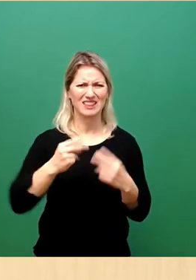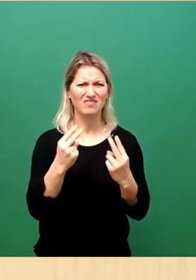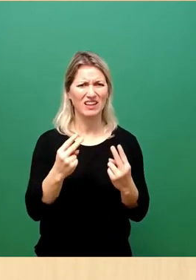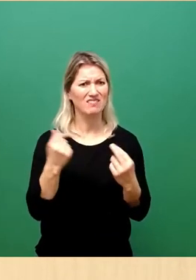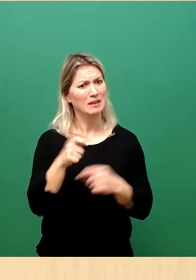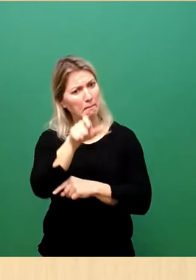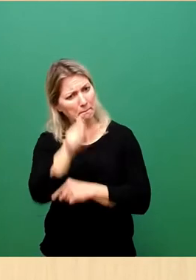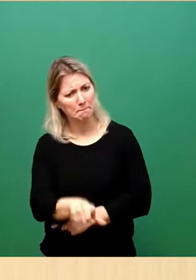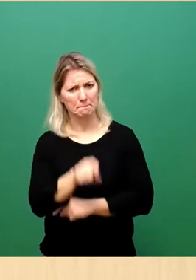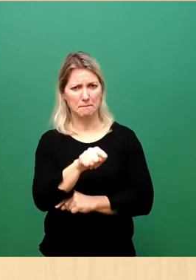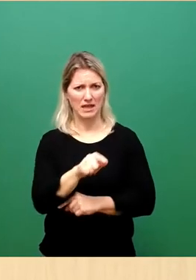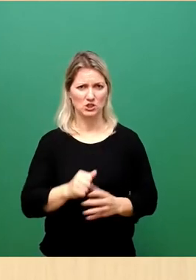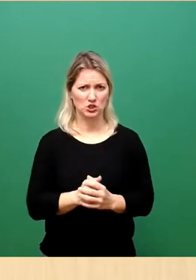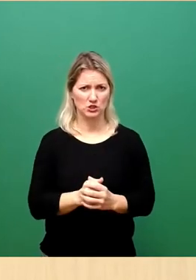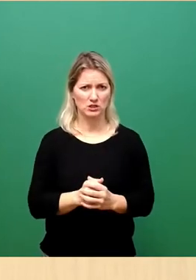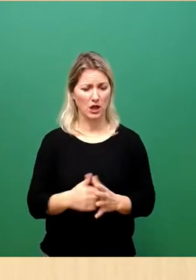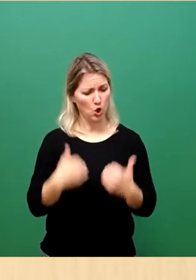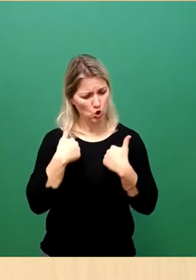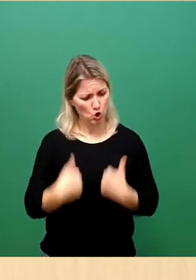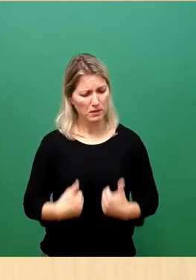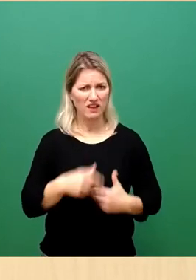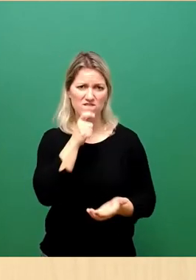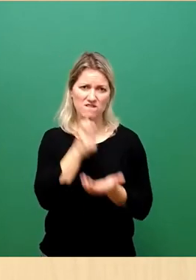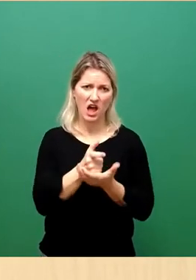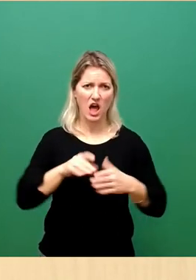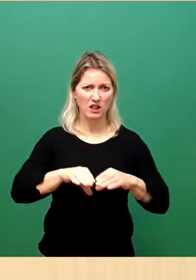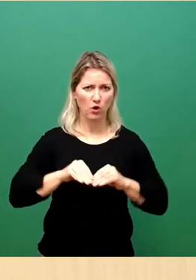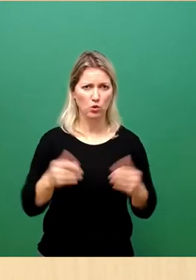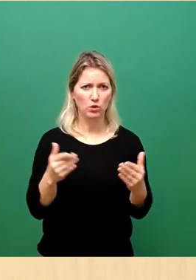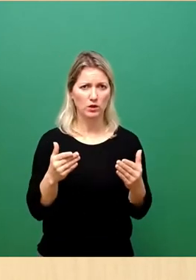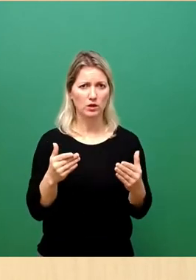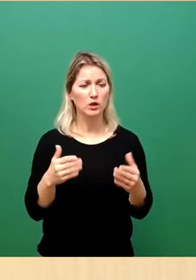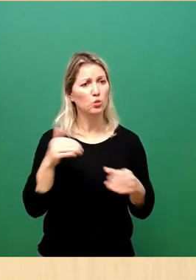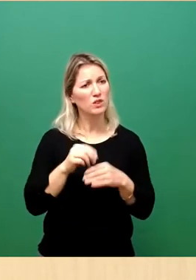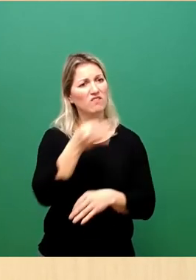Über humanitäre Verantwortung und ja, über eine Frage des Gewissens.